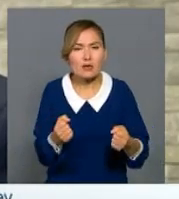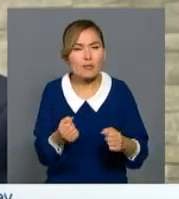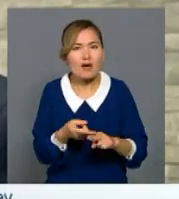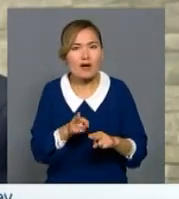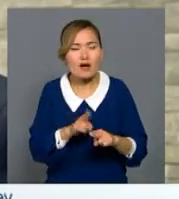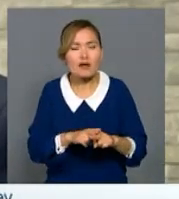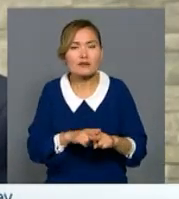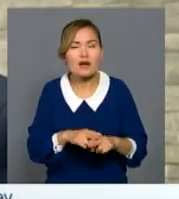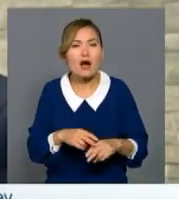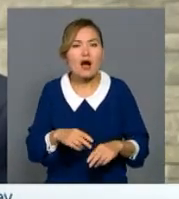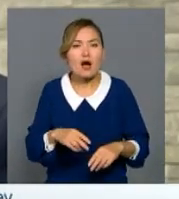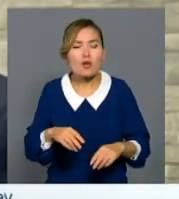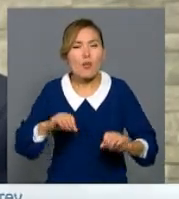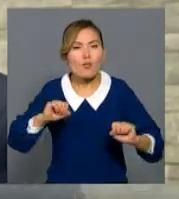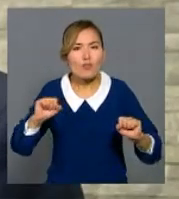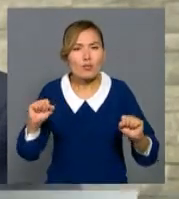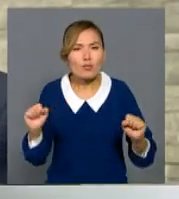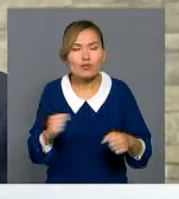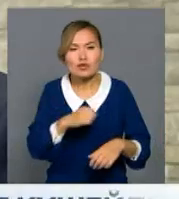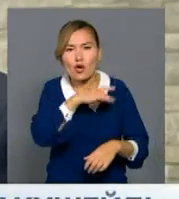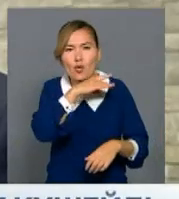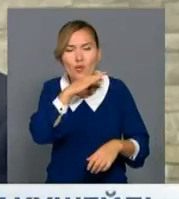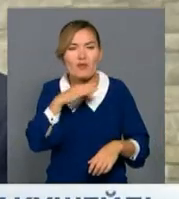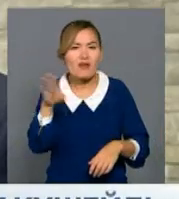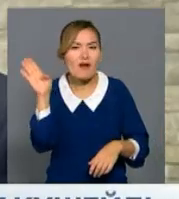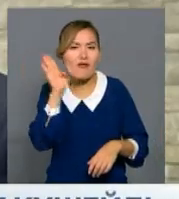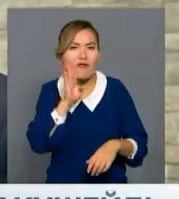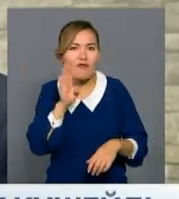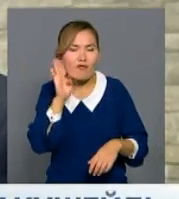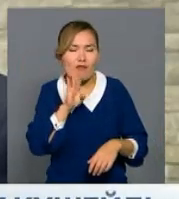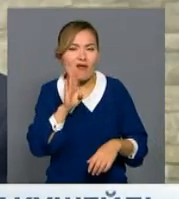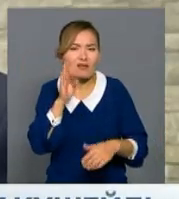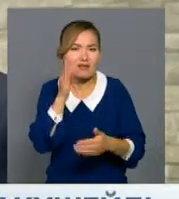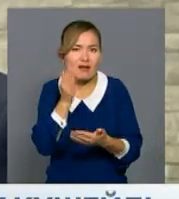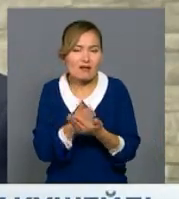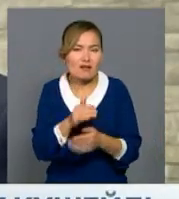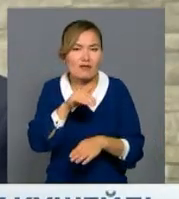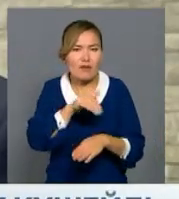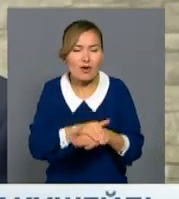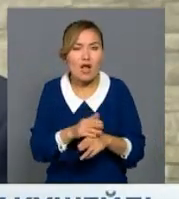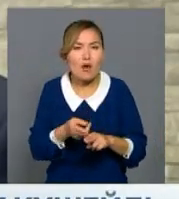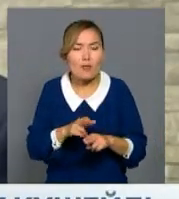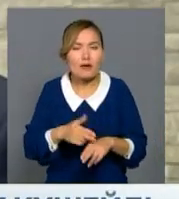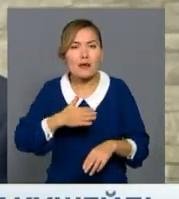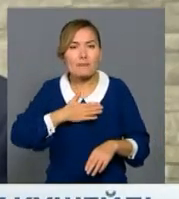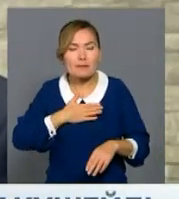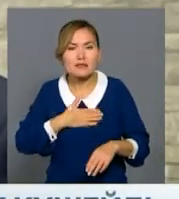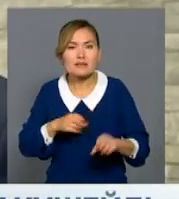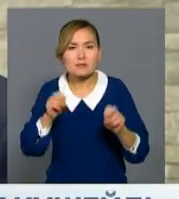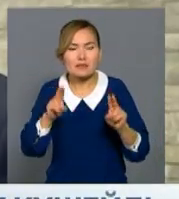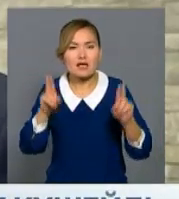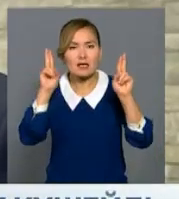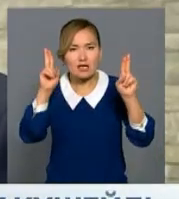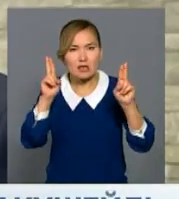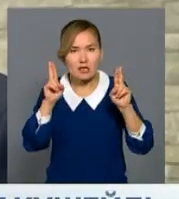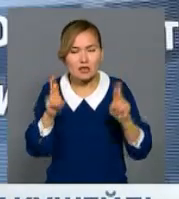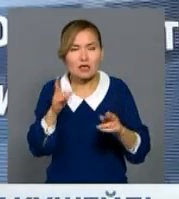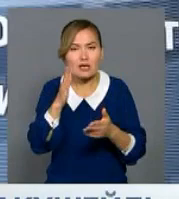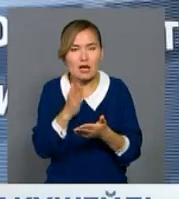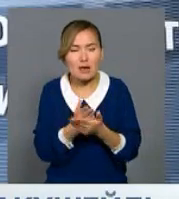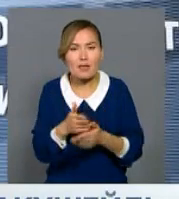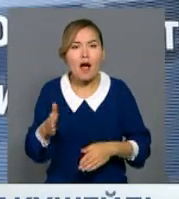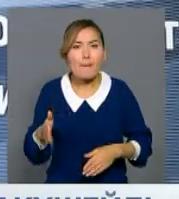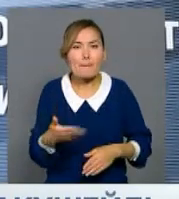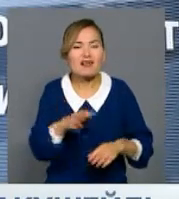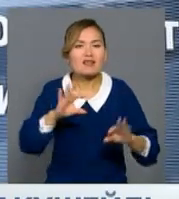яғни үштем бір бөлігінің мұз өкені құпия еміз. Енді мұндайға жол берілмейді. Арнайы талаптар әзірленді. Дайын өндірілген